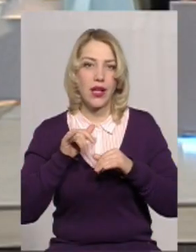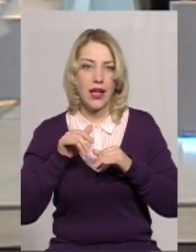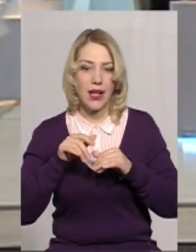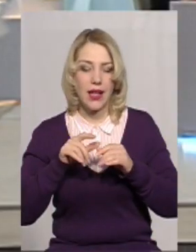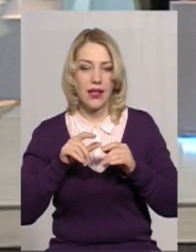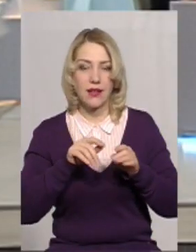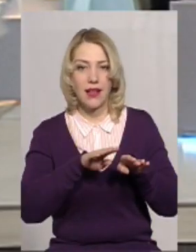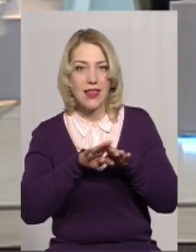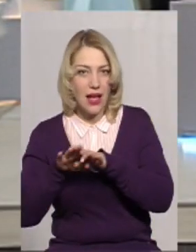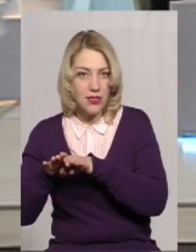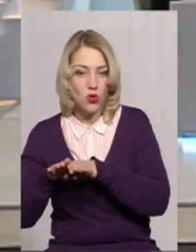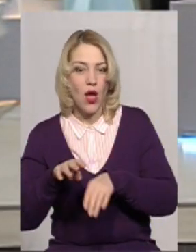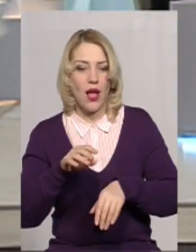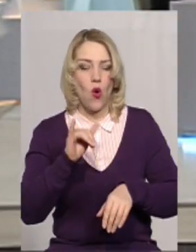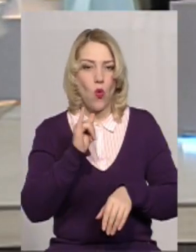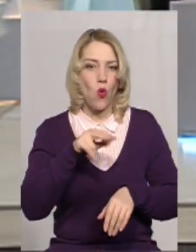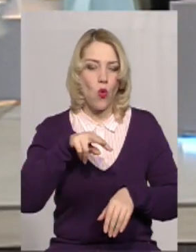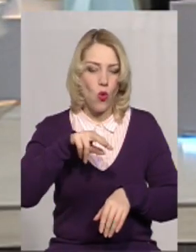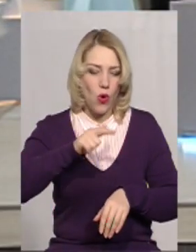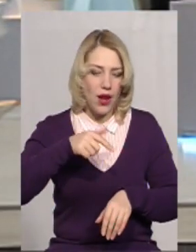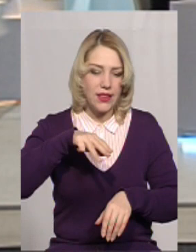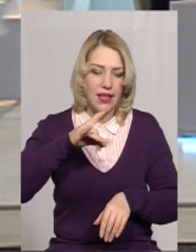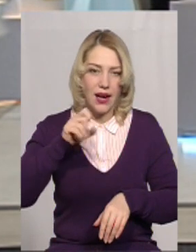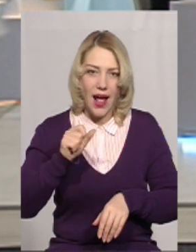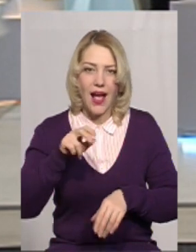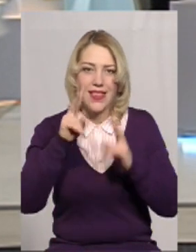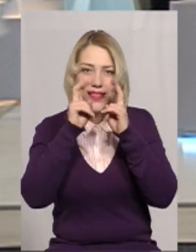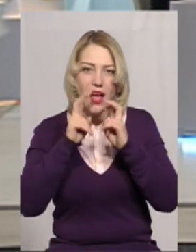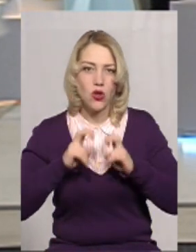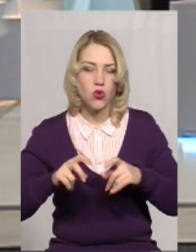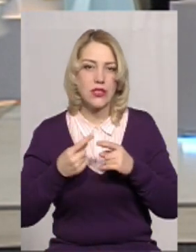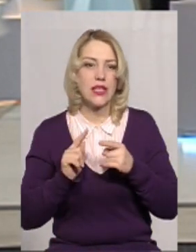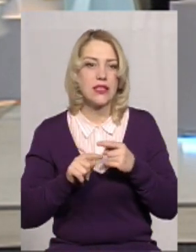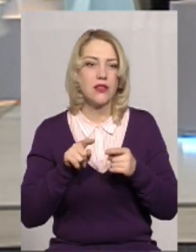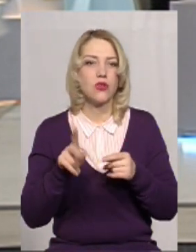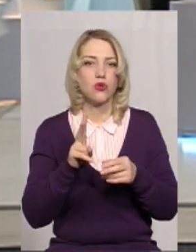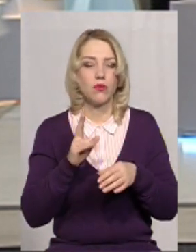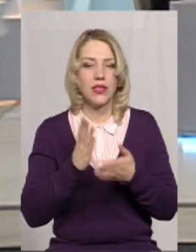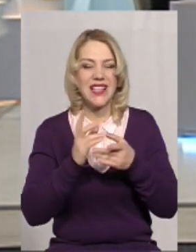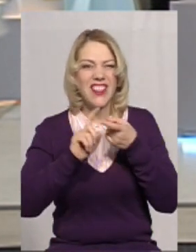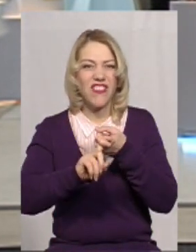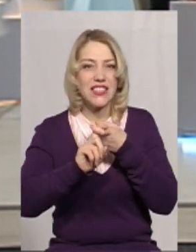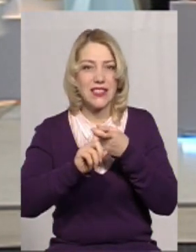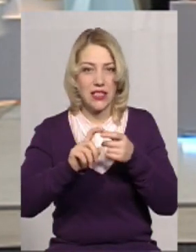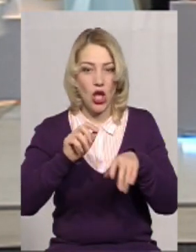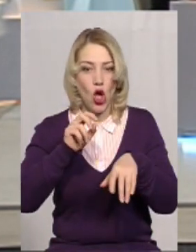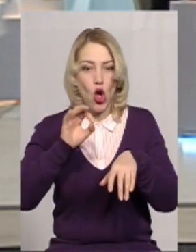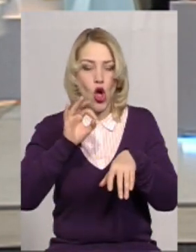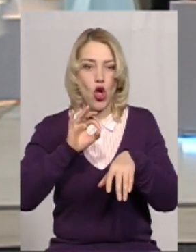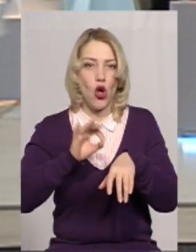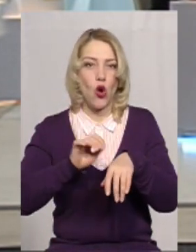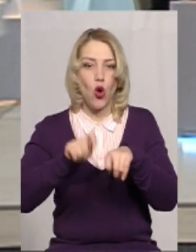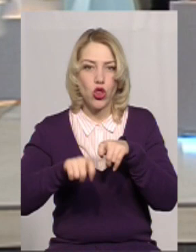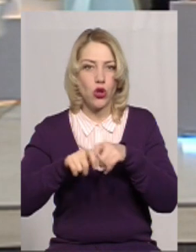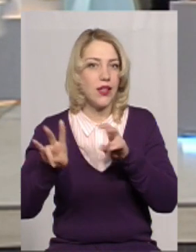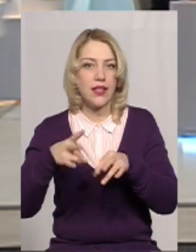ультразвукової діагностики, що пацієнтів складних, які мають проходити певний інфекційний контроль, не буде вивозитися за